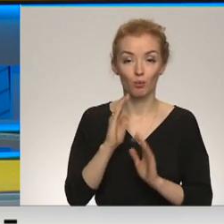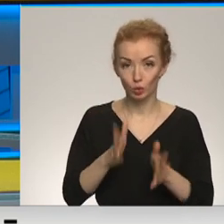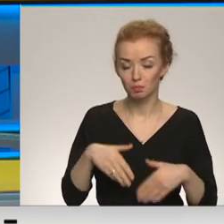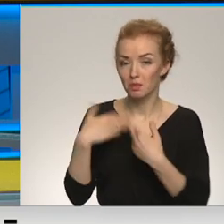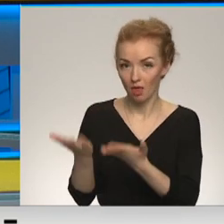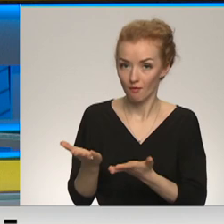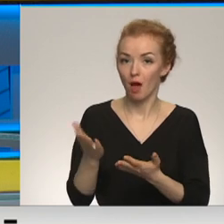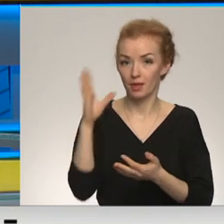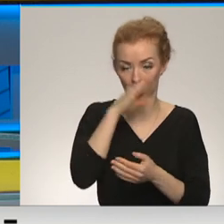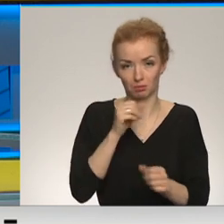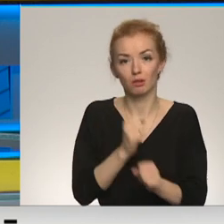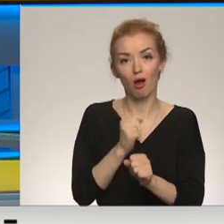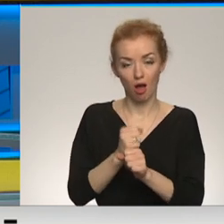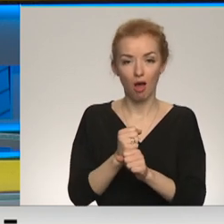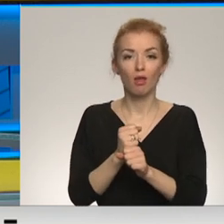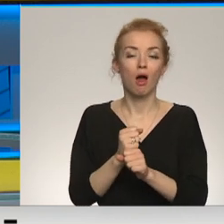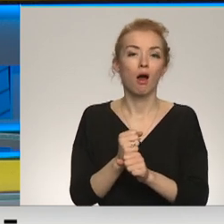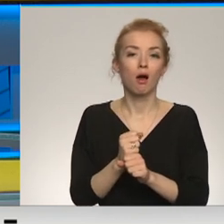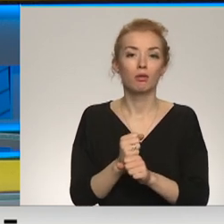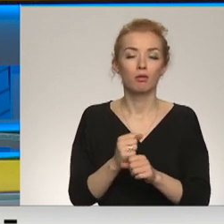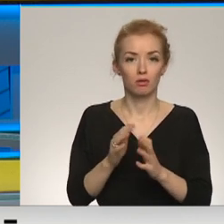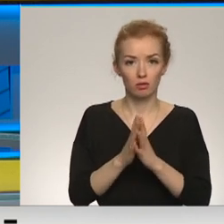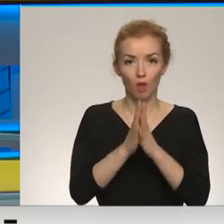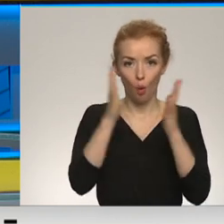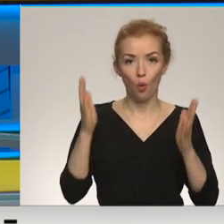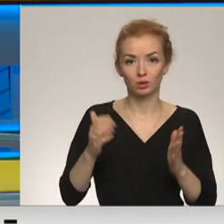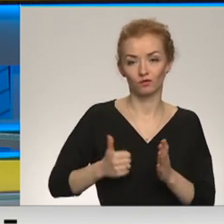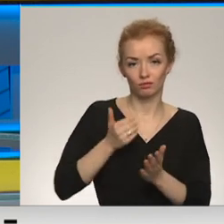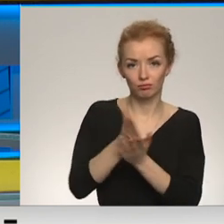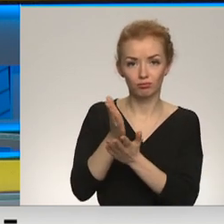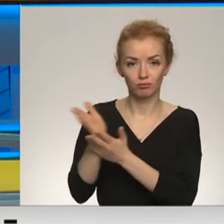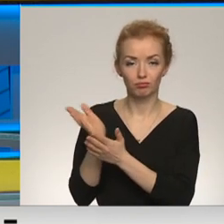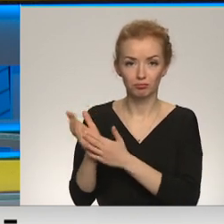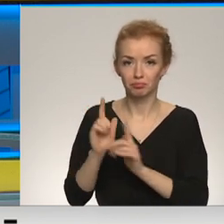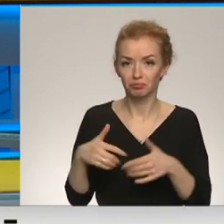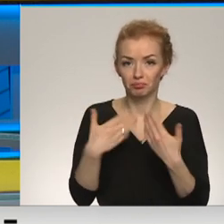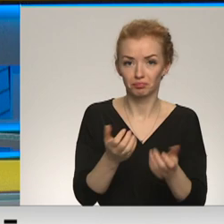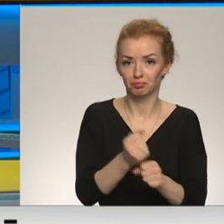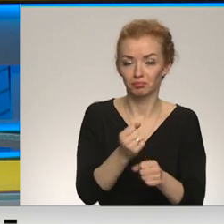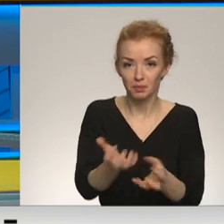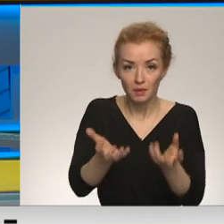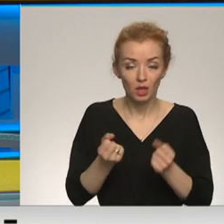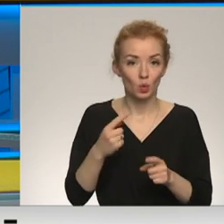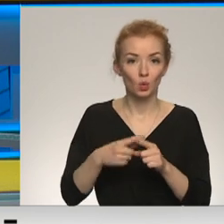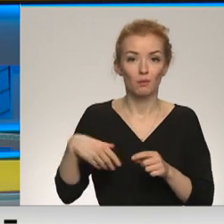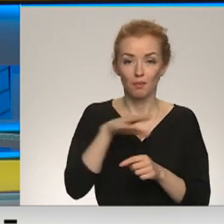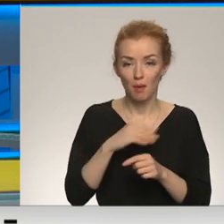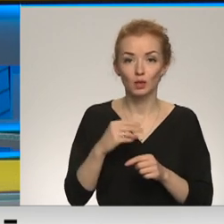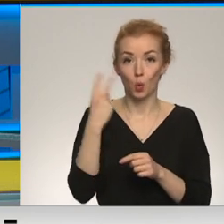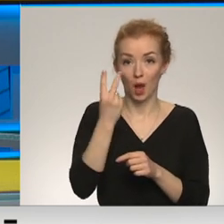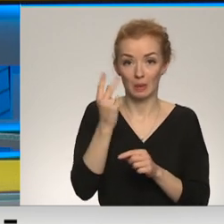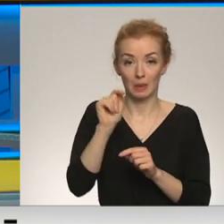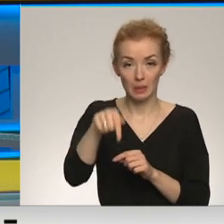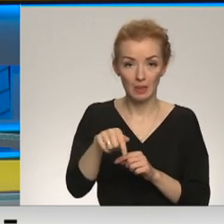piedāvātas iespējas, no, piemēram, vairākam nozarem, no industrijas. Mēs arī darīsim visu, lai otru dienu ministru